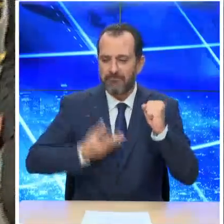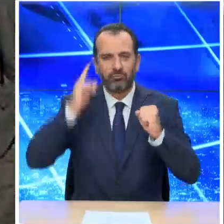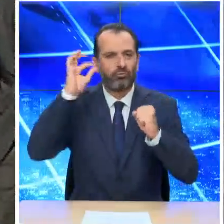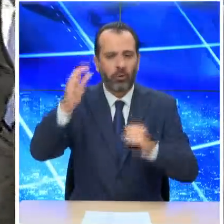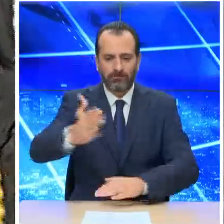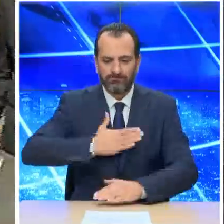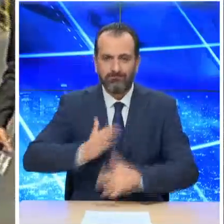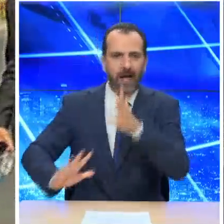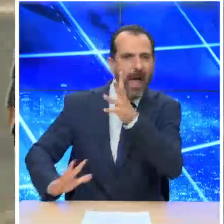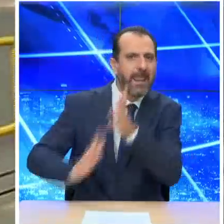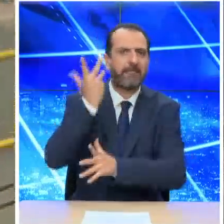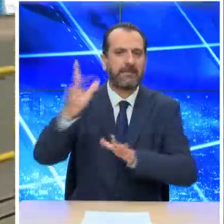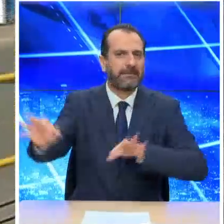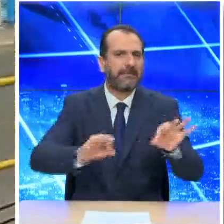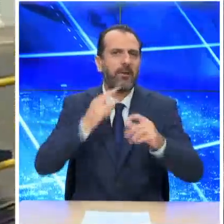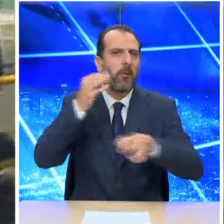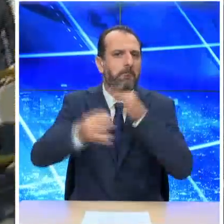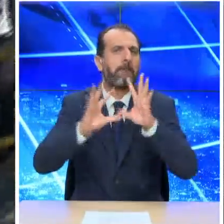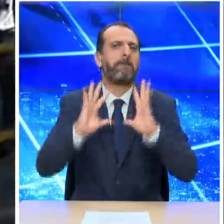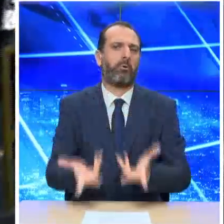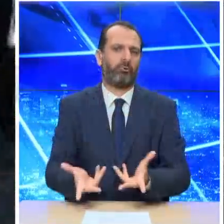σχέδιο εξήγησε ο κύριος Μητσοτάκης.